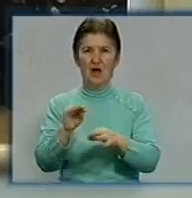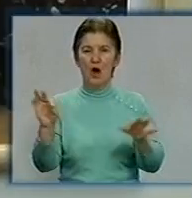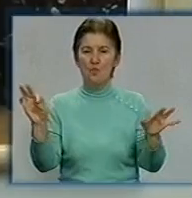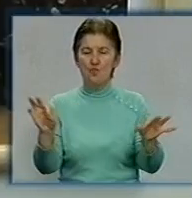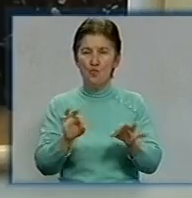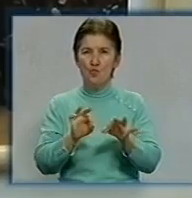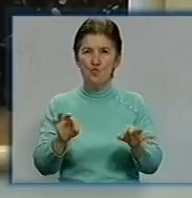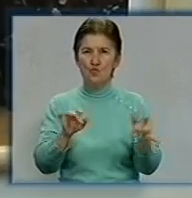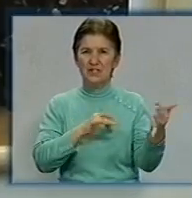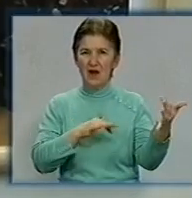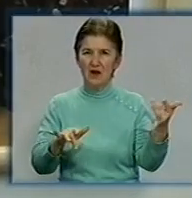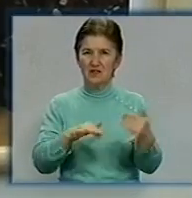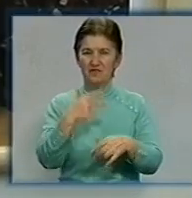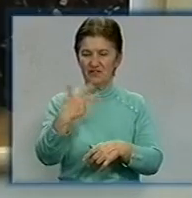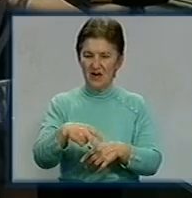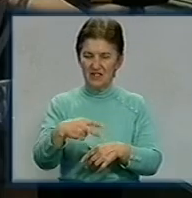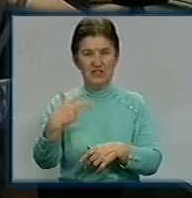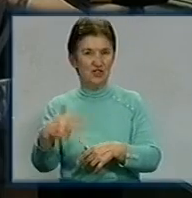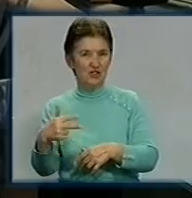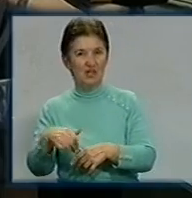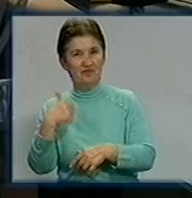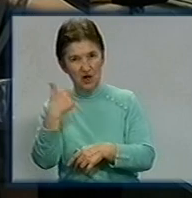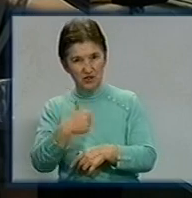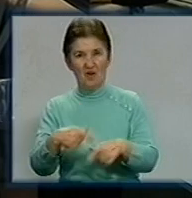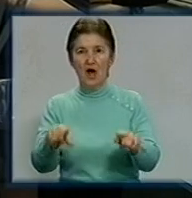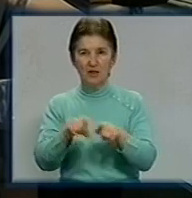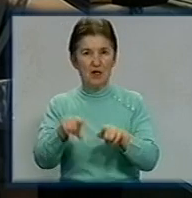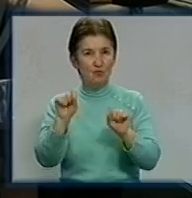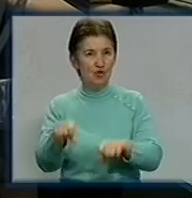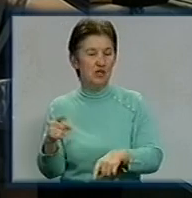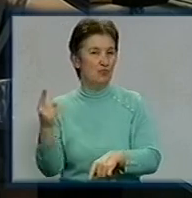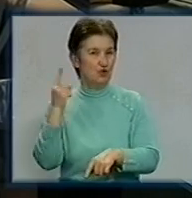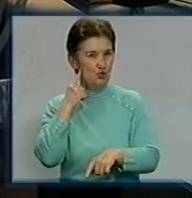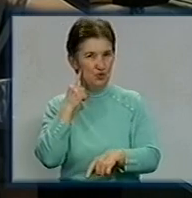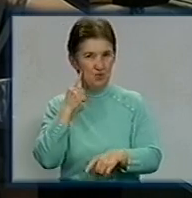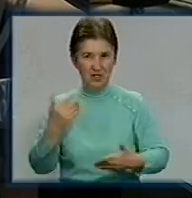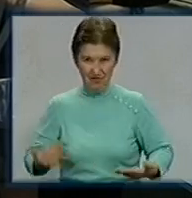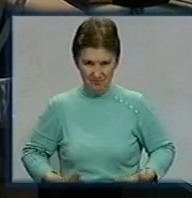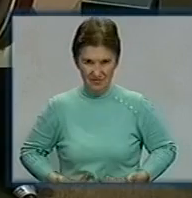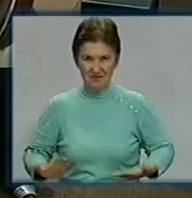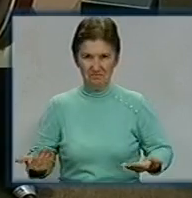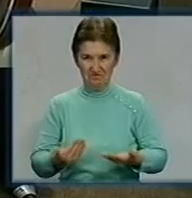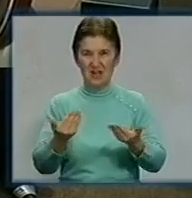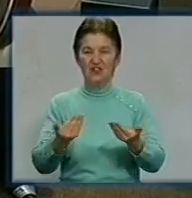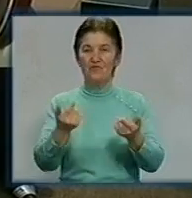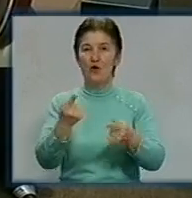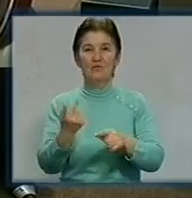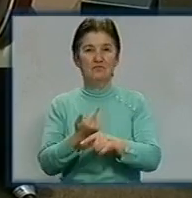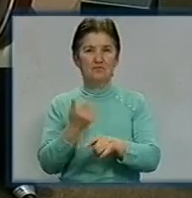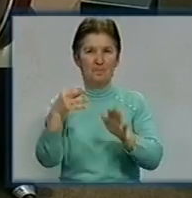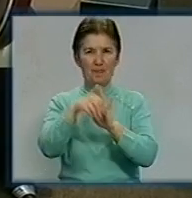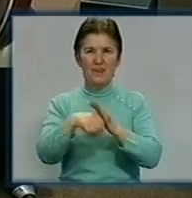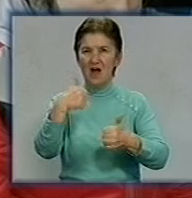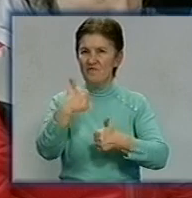20-30-х років. Під час виставки відвідувачі змогли також почути наживо звучання домри. Приурочили експозицію до Всеукраїнського